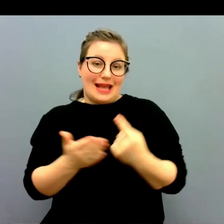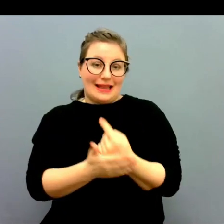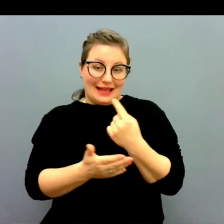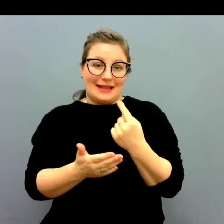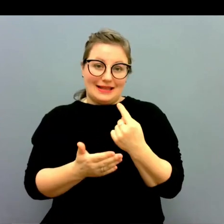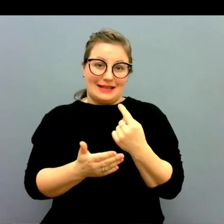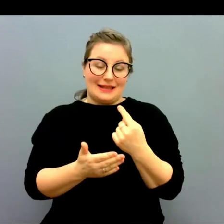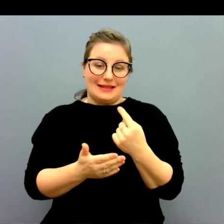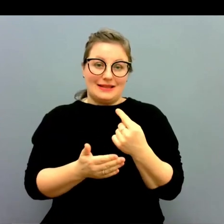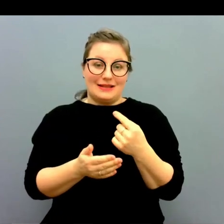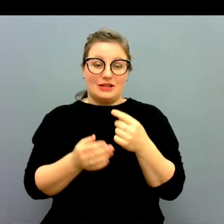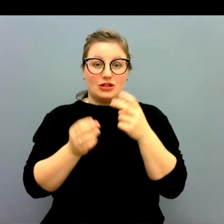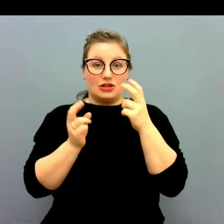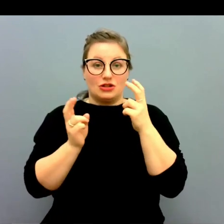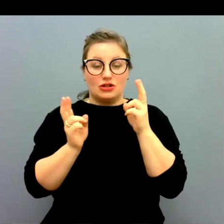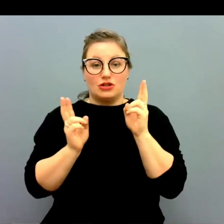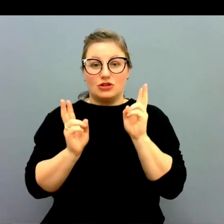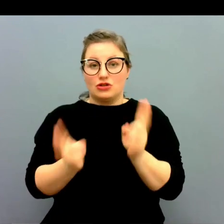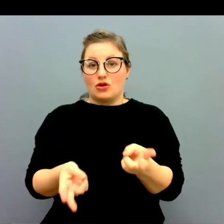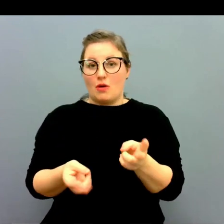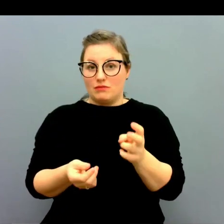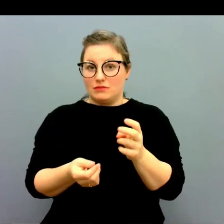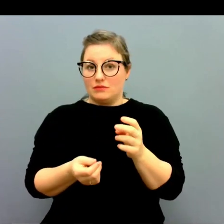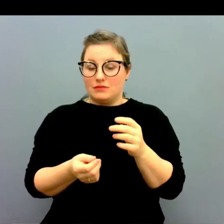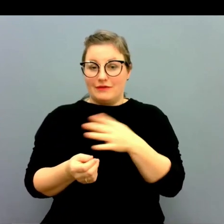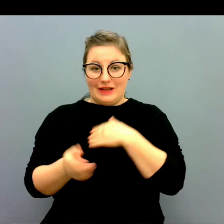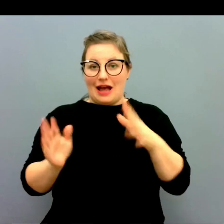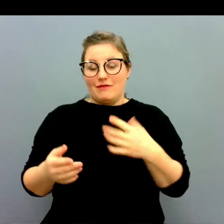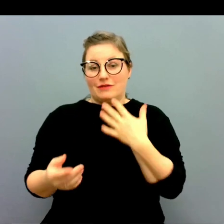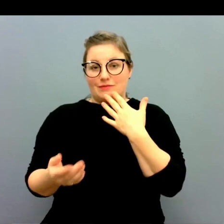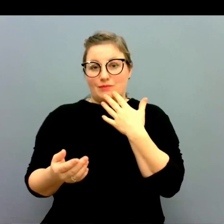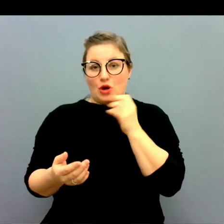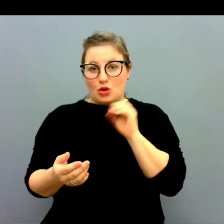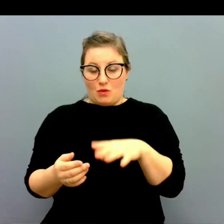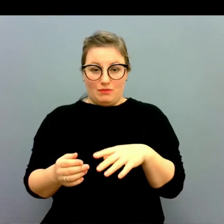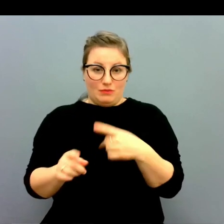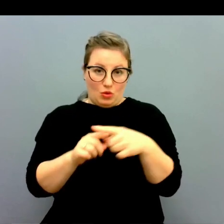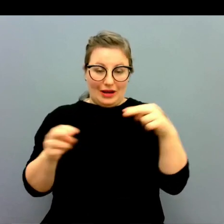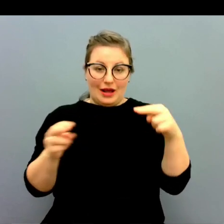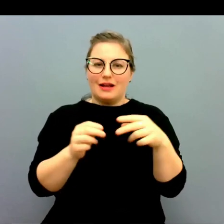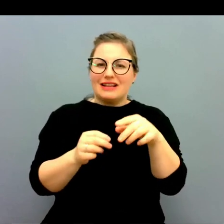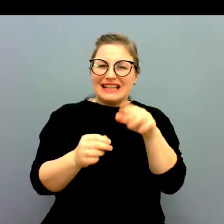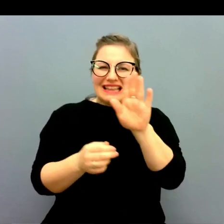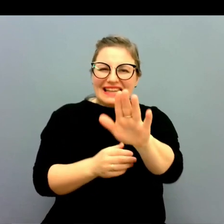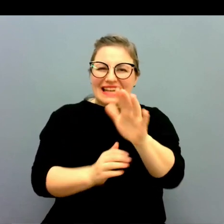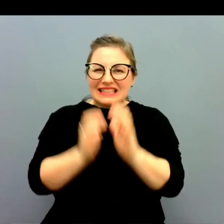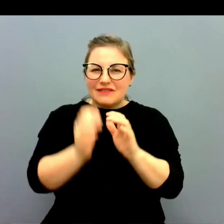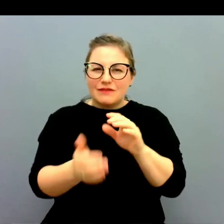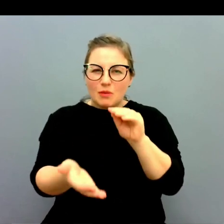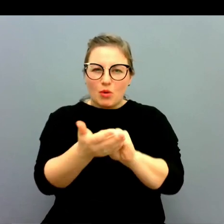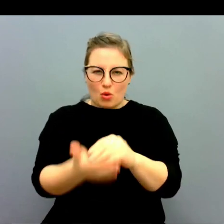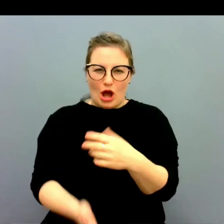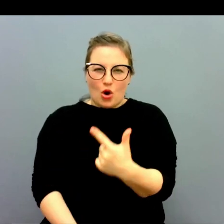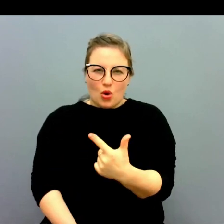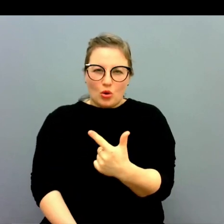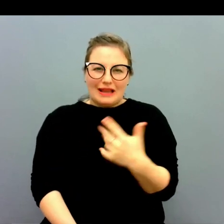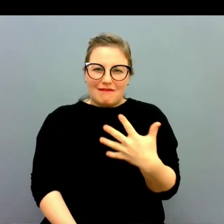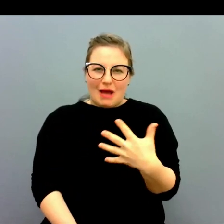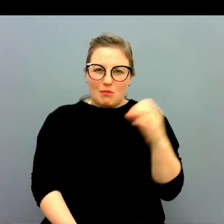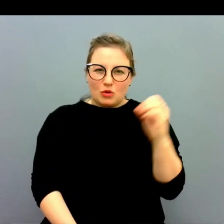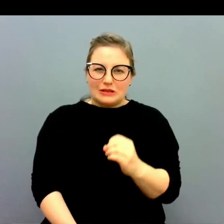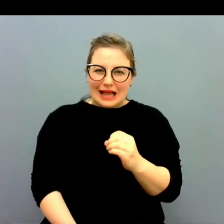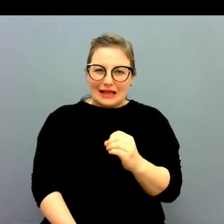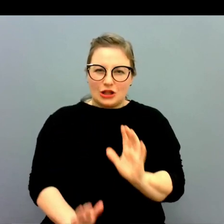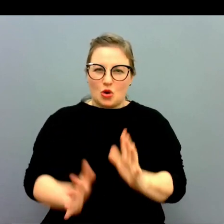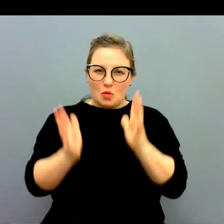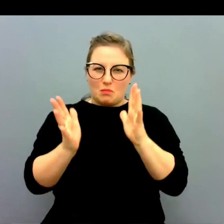som ju lyfts här på olika sätt. Och jag trodde i dina siffror så stod det att 75% upplever